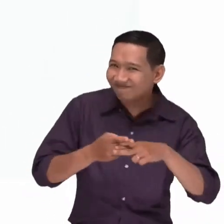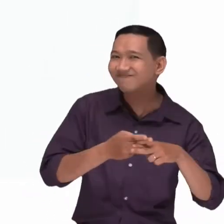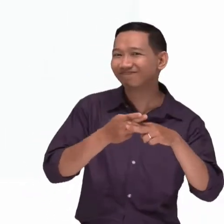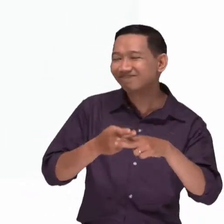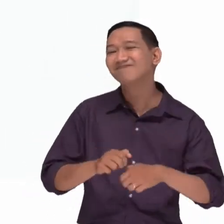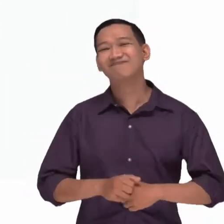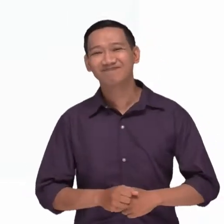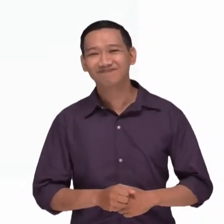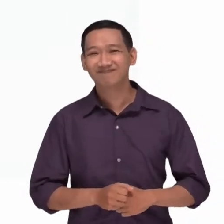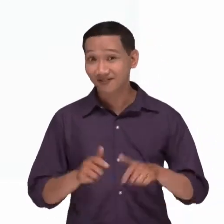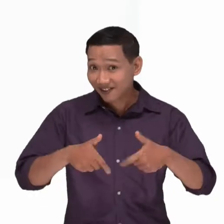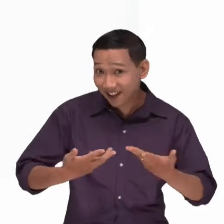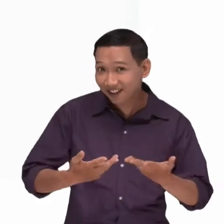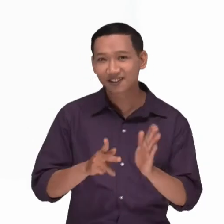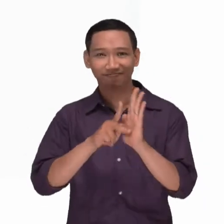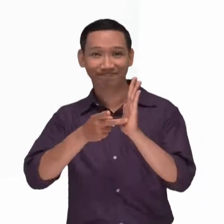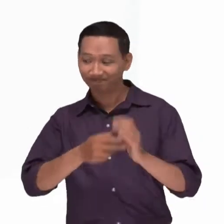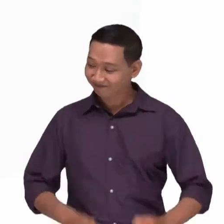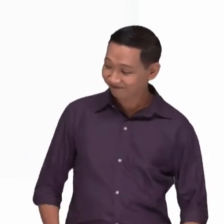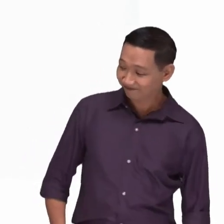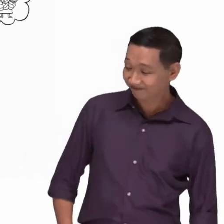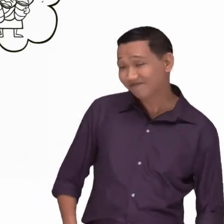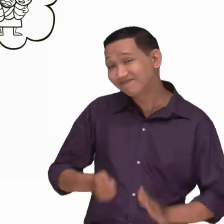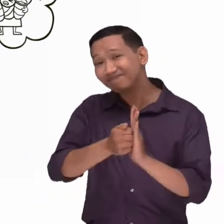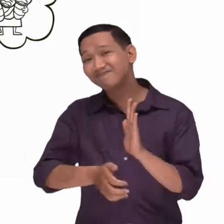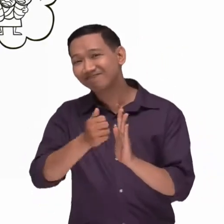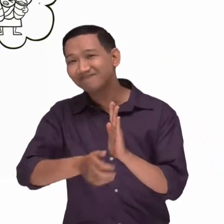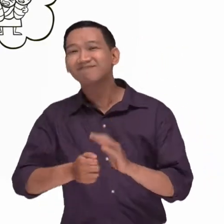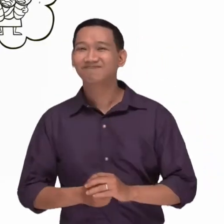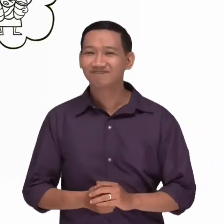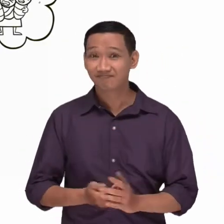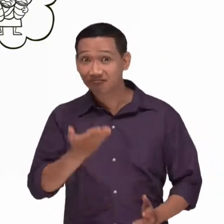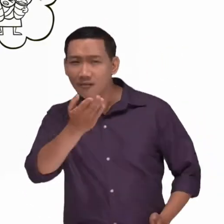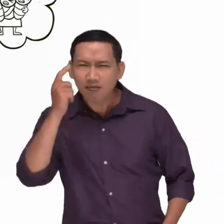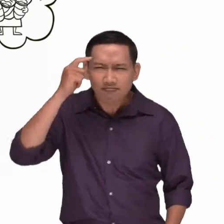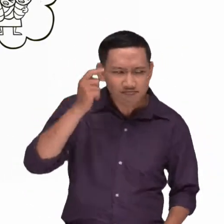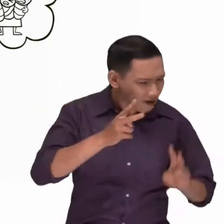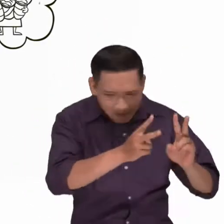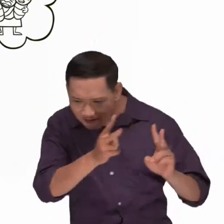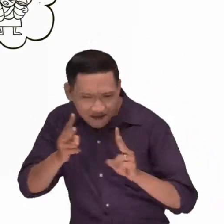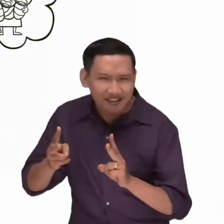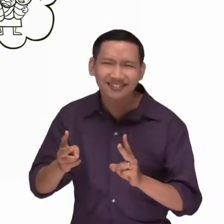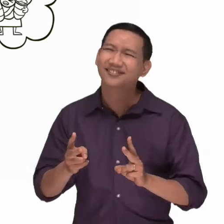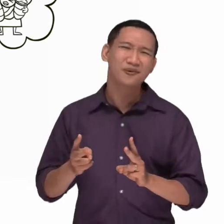Dừng lại và dành thời gian suy nghĩ Trước khi chịu theo áp lực bạn bè Hãy nghĩ đến hậu quả